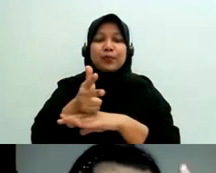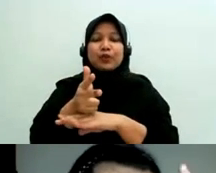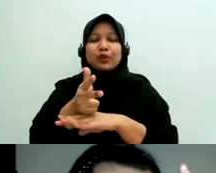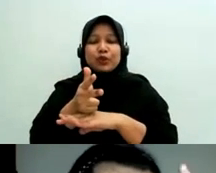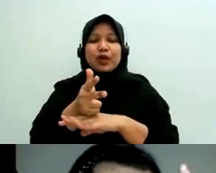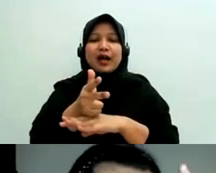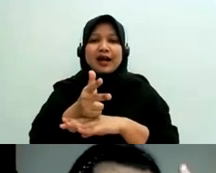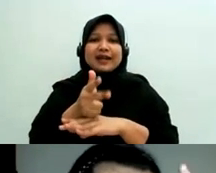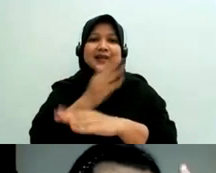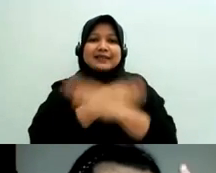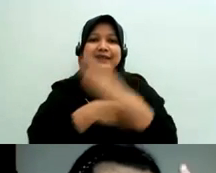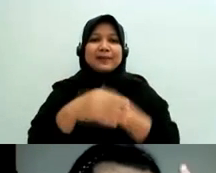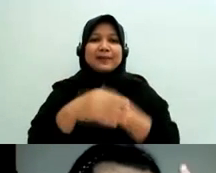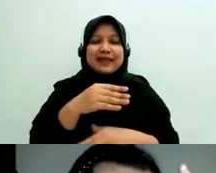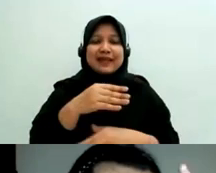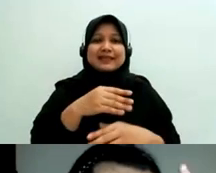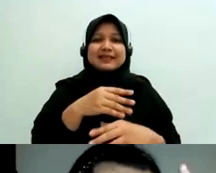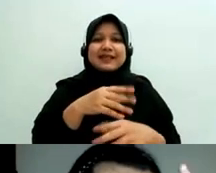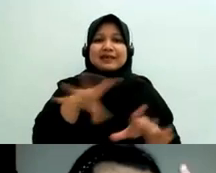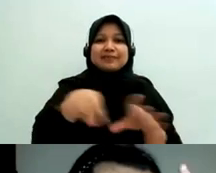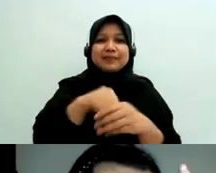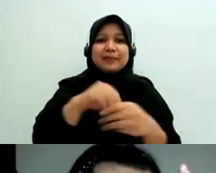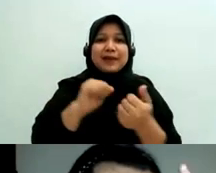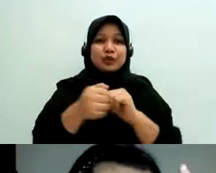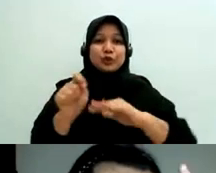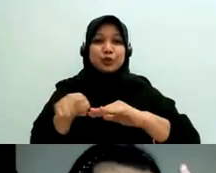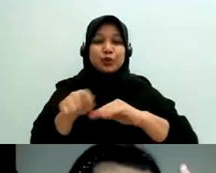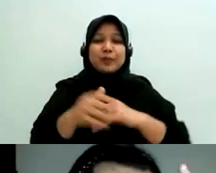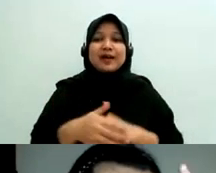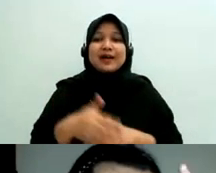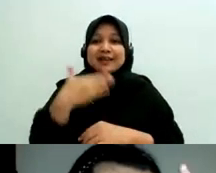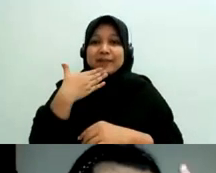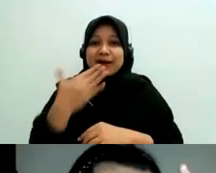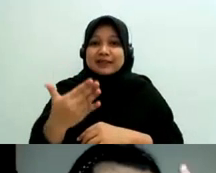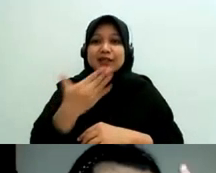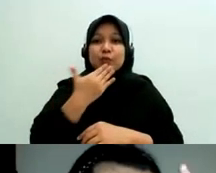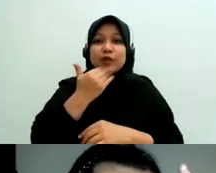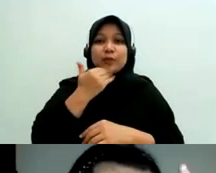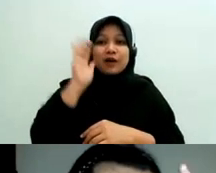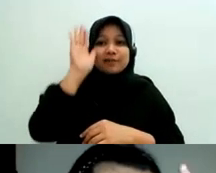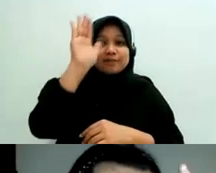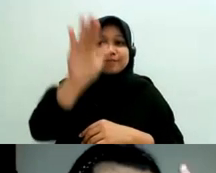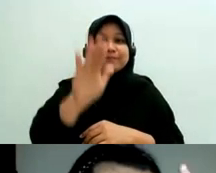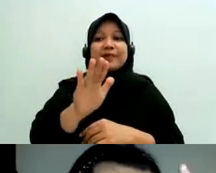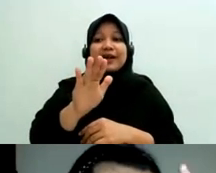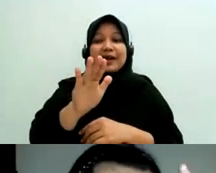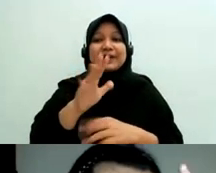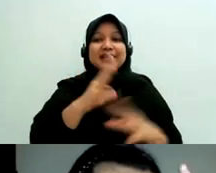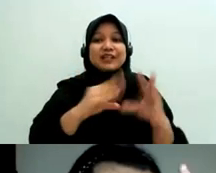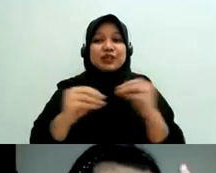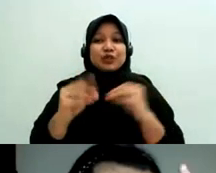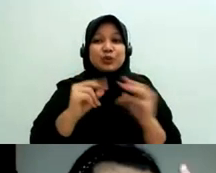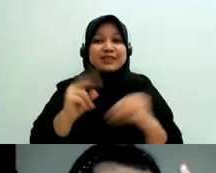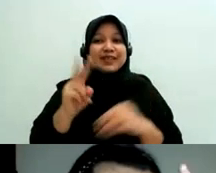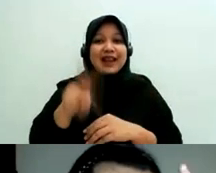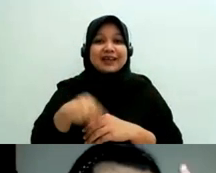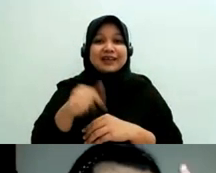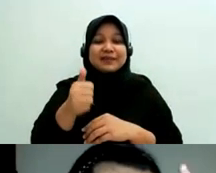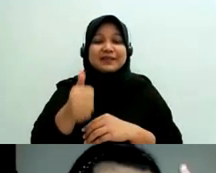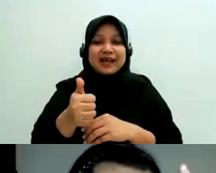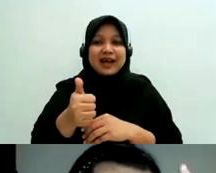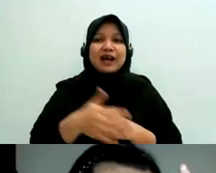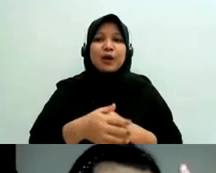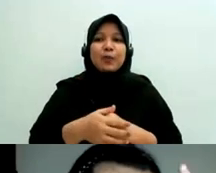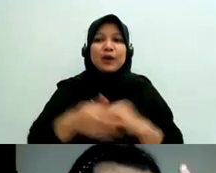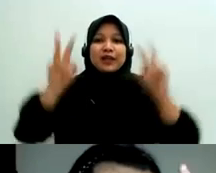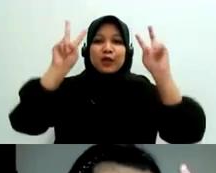untuk kesempatan seperti hari ini kemudian-mudian kita bisa berdiskusi lagi di lain kesempatan dengan topik yang lebih